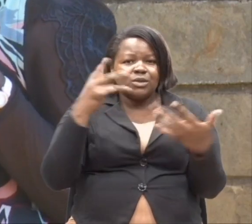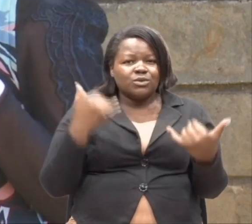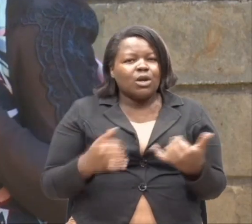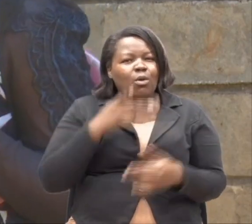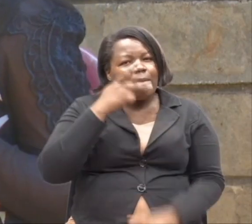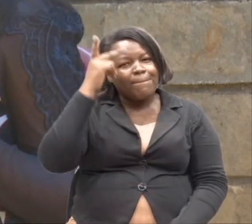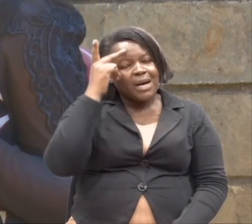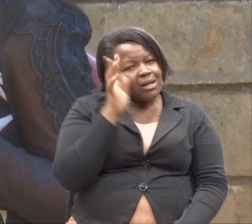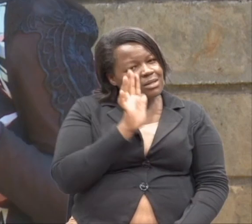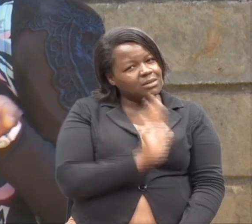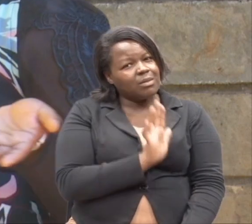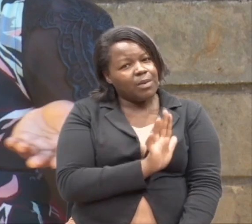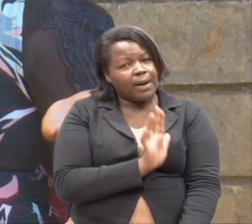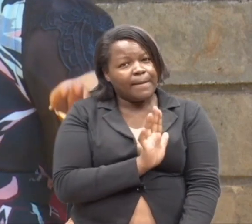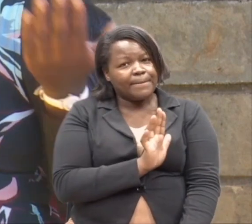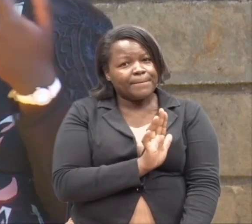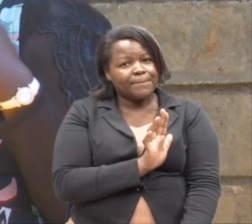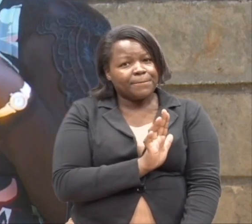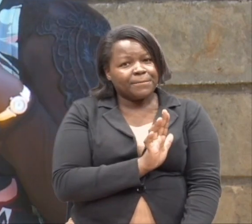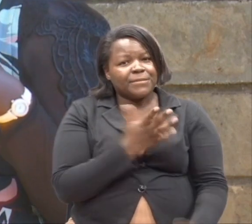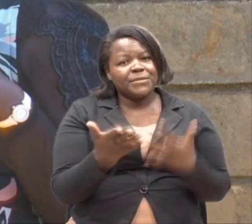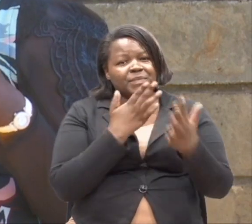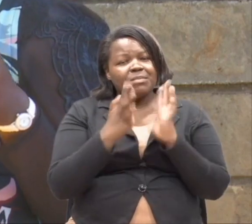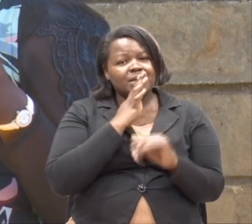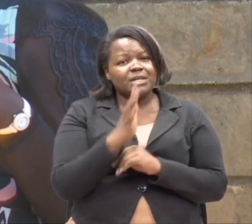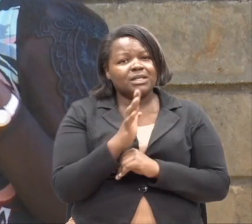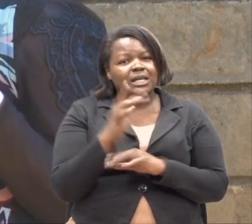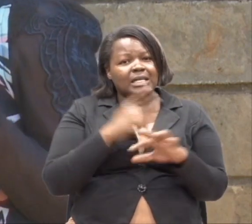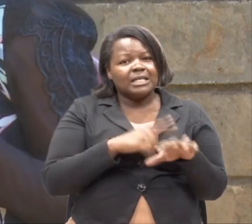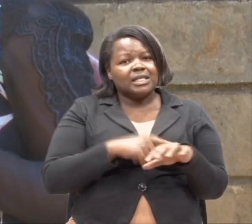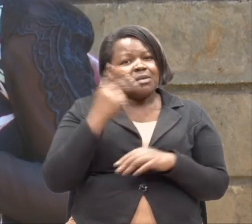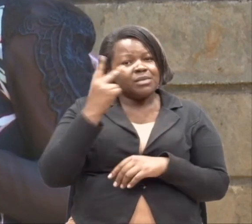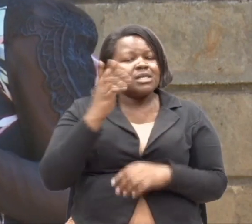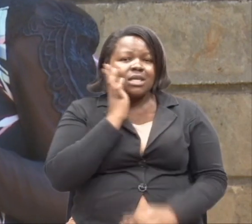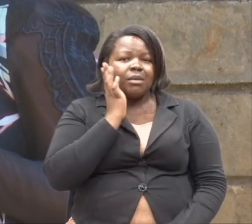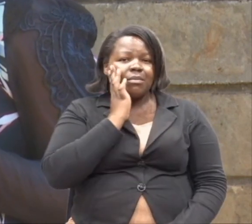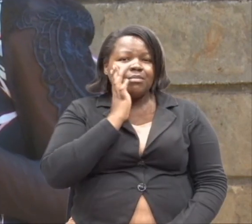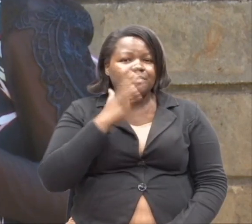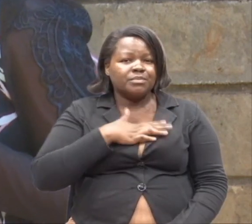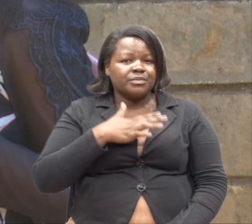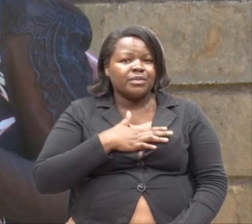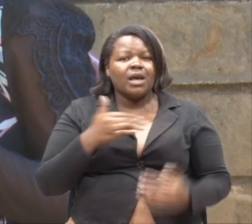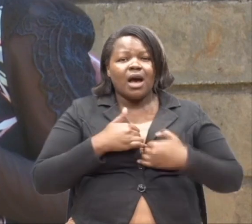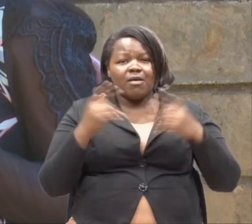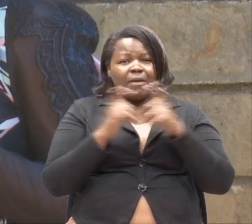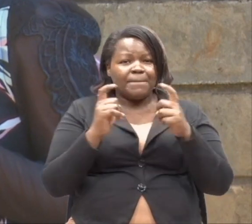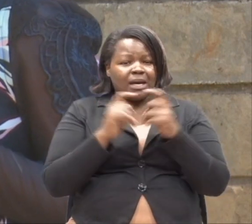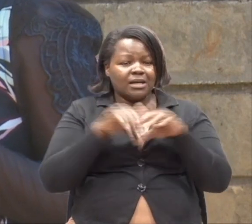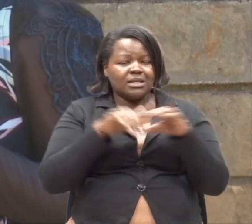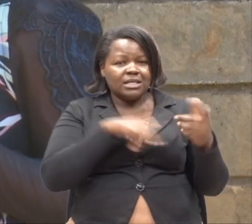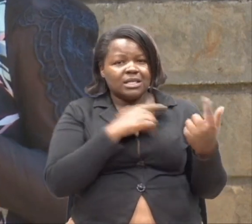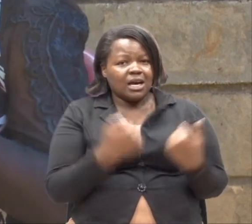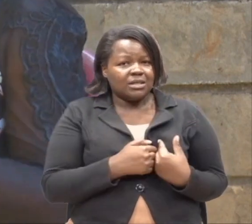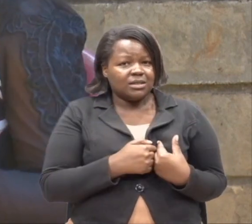Mzazi wako, ungeweza, labda usime, eh, nafuangalia mama naona anamanchungu moyoni